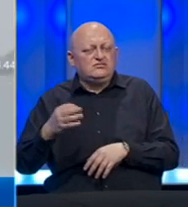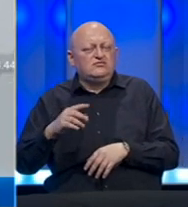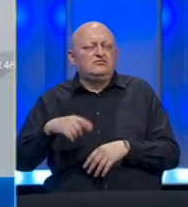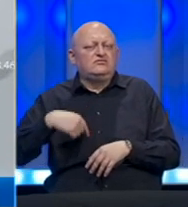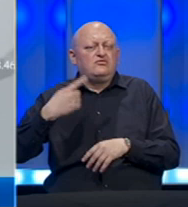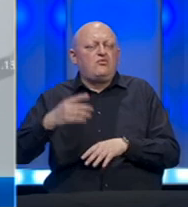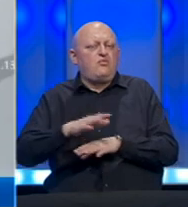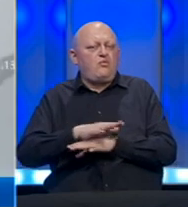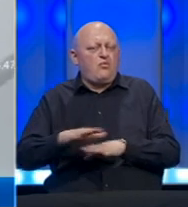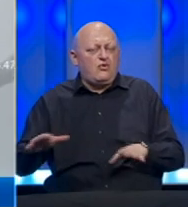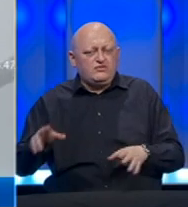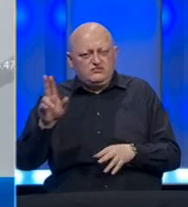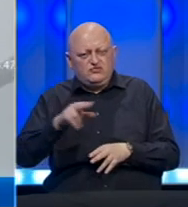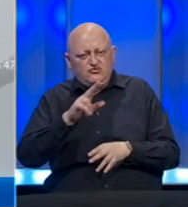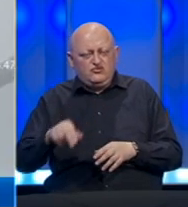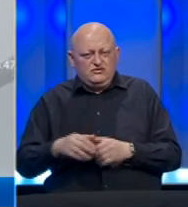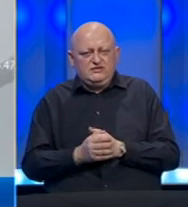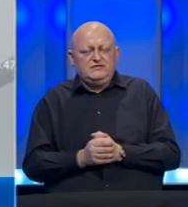potpunosti ukinuti.